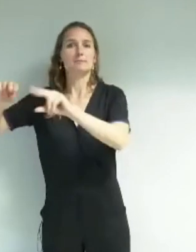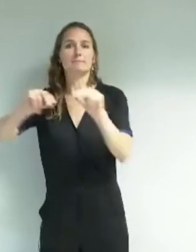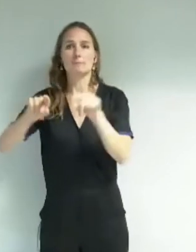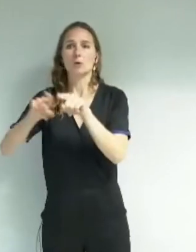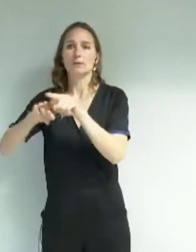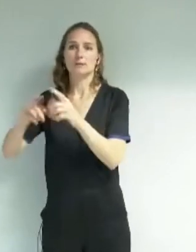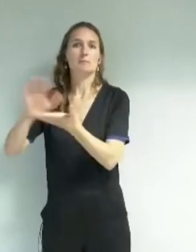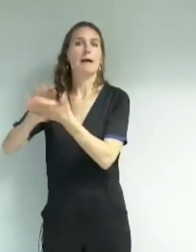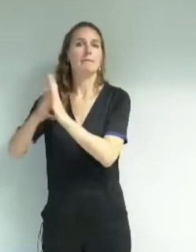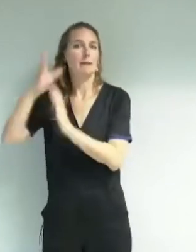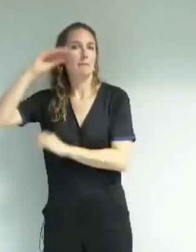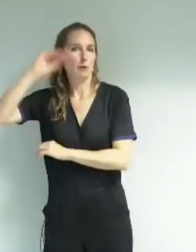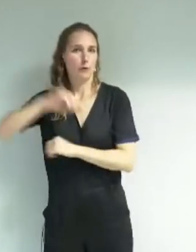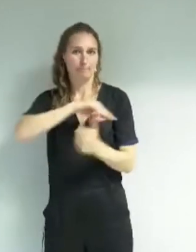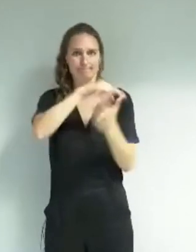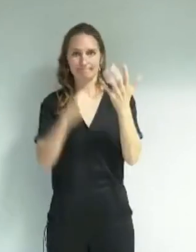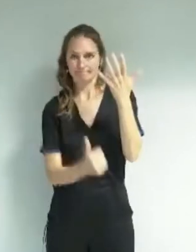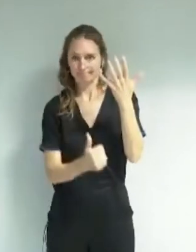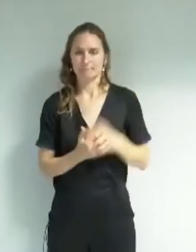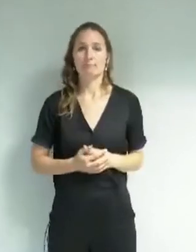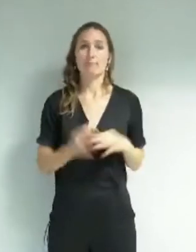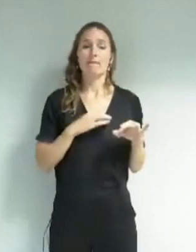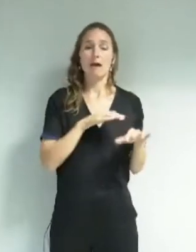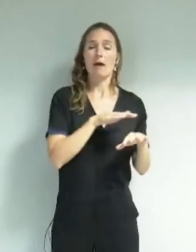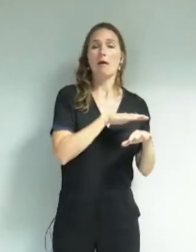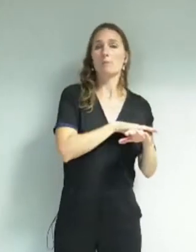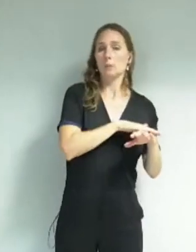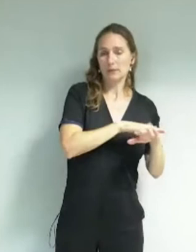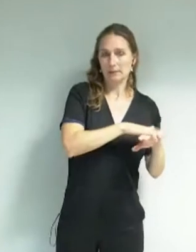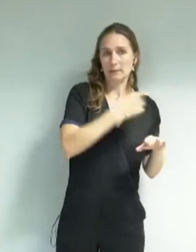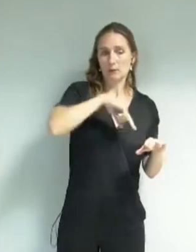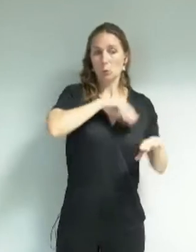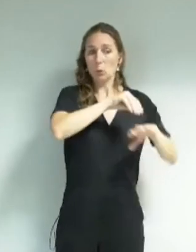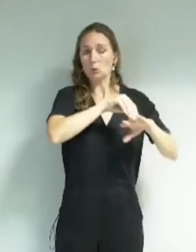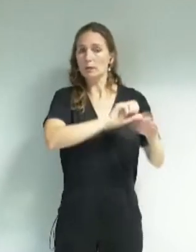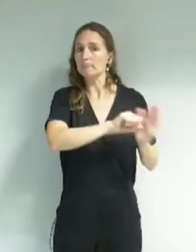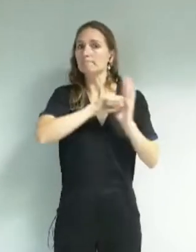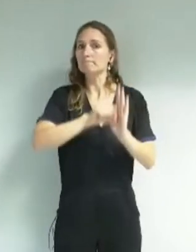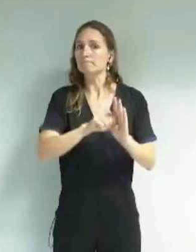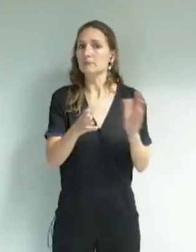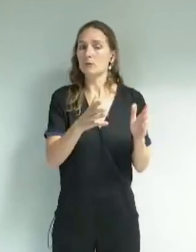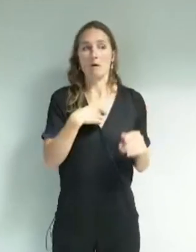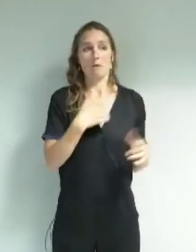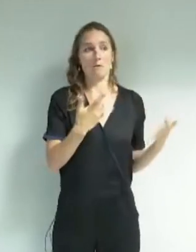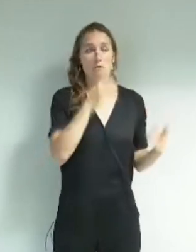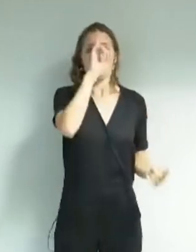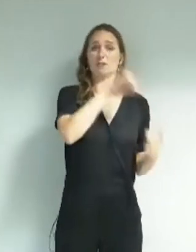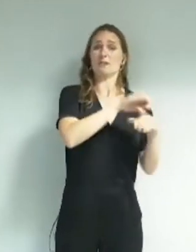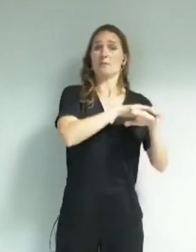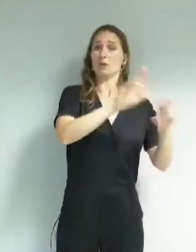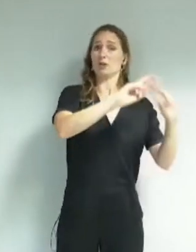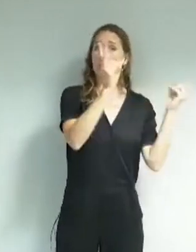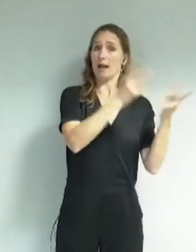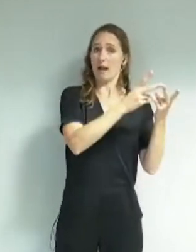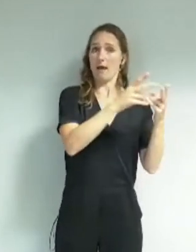amateur. Dans la thématique politique, notre préconisation principale est de mettre en lien les objectifs de politique générale